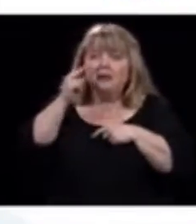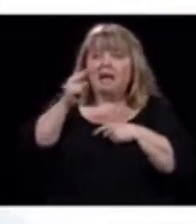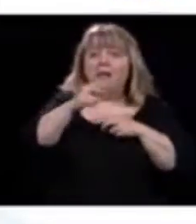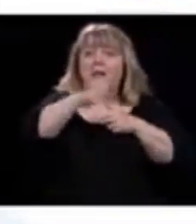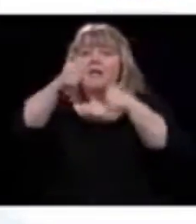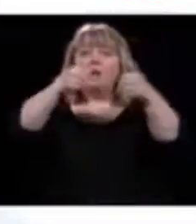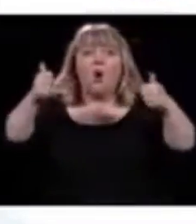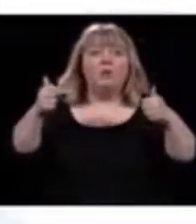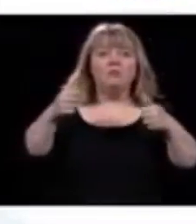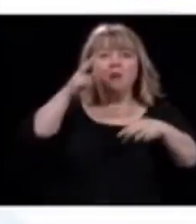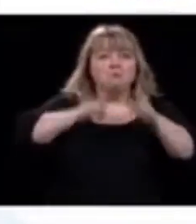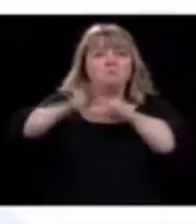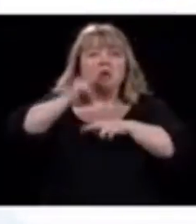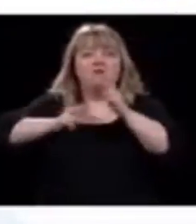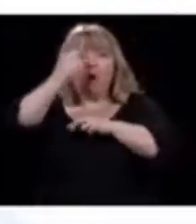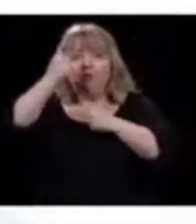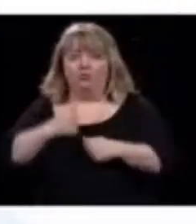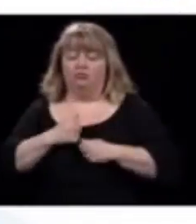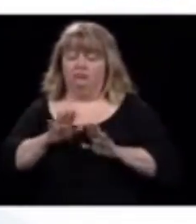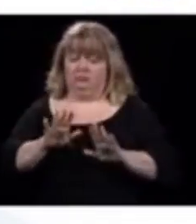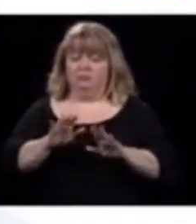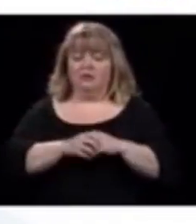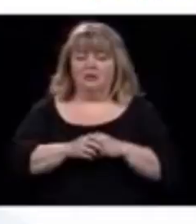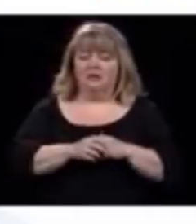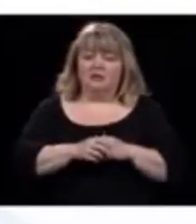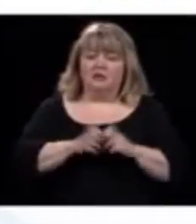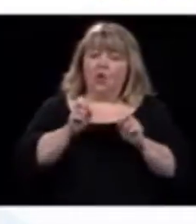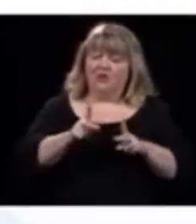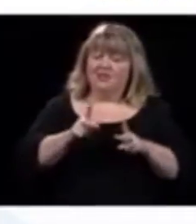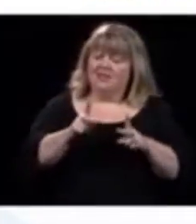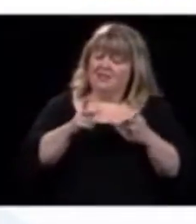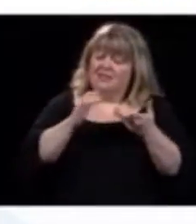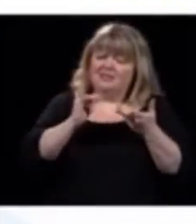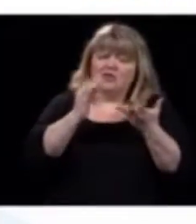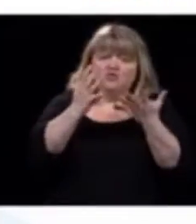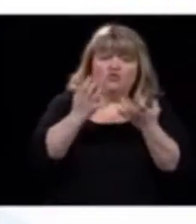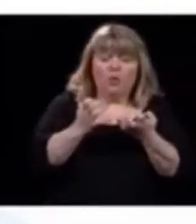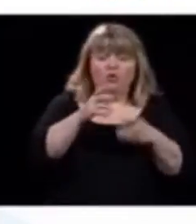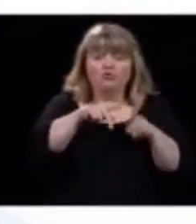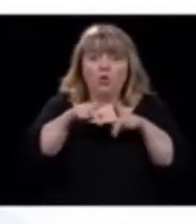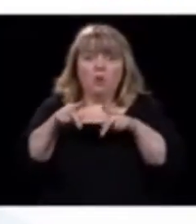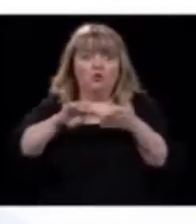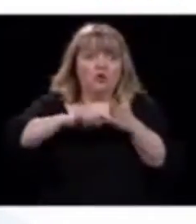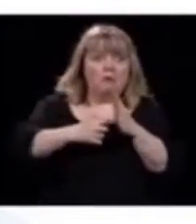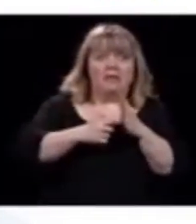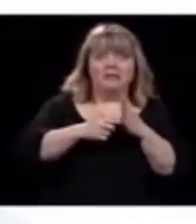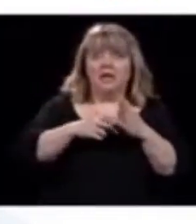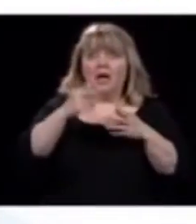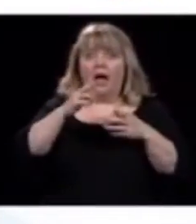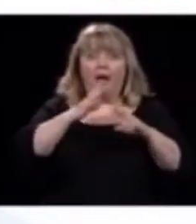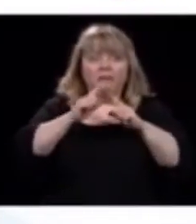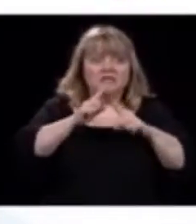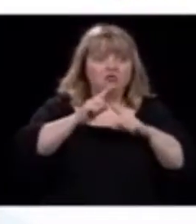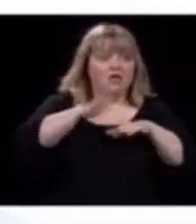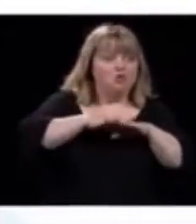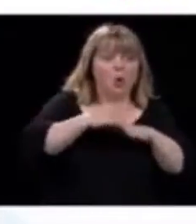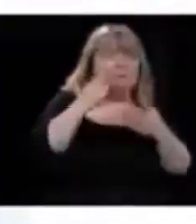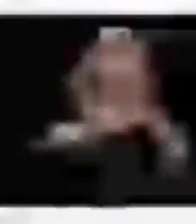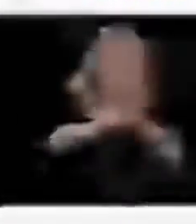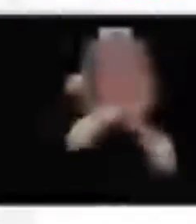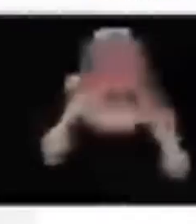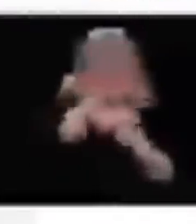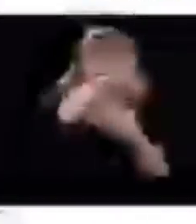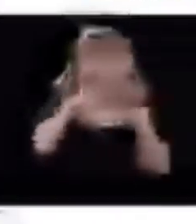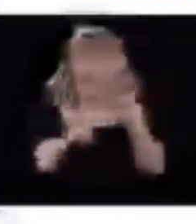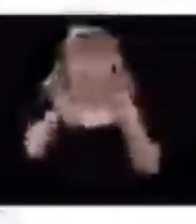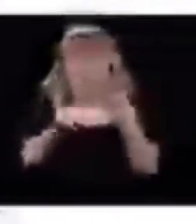OK? Je peux vous dire, là, si on commence, si vous voulez qu'on ait une porte ouverte de discussion sur des scénarios, on en a pour 5 jours, les gens vont s